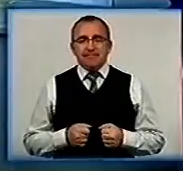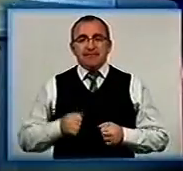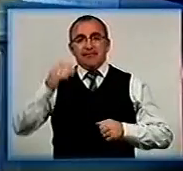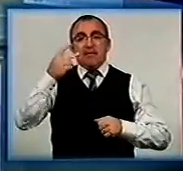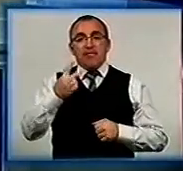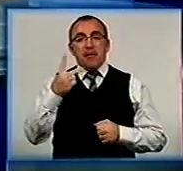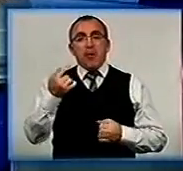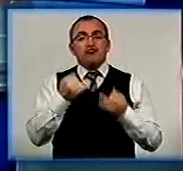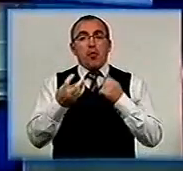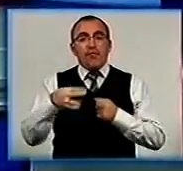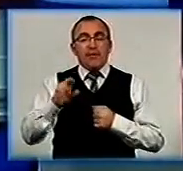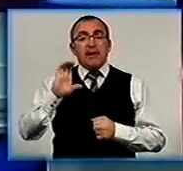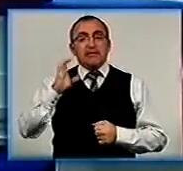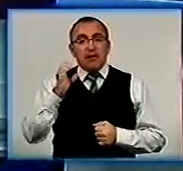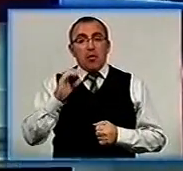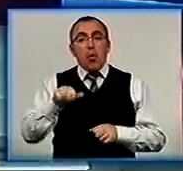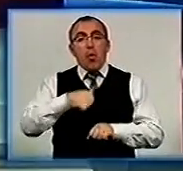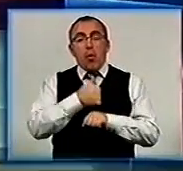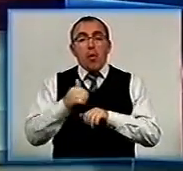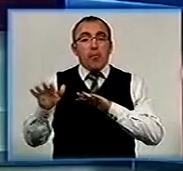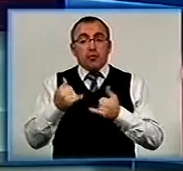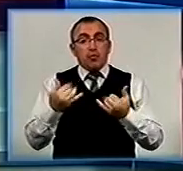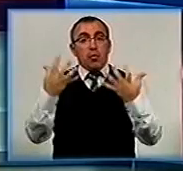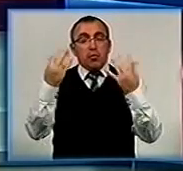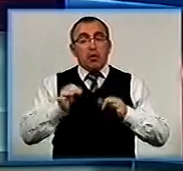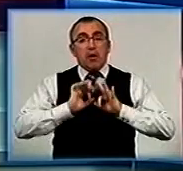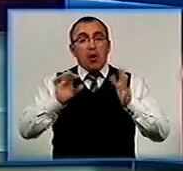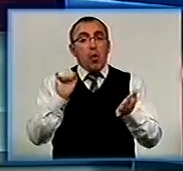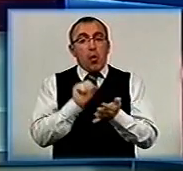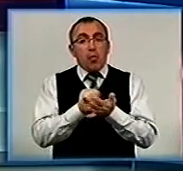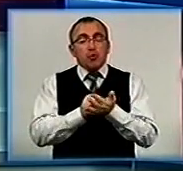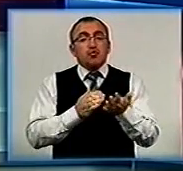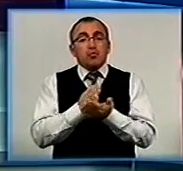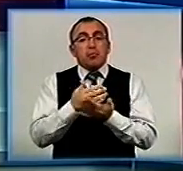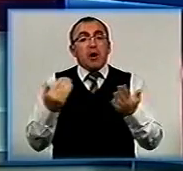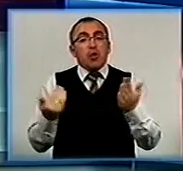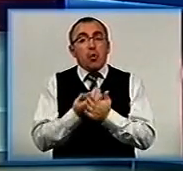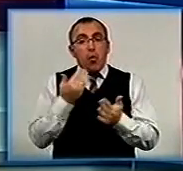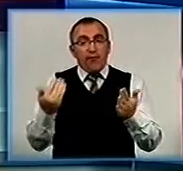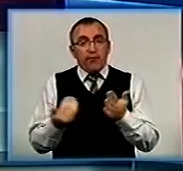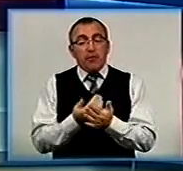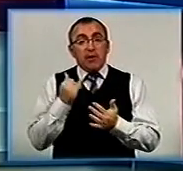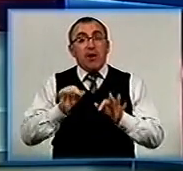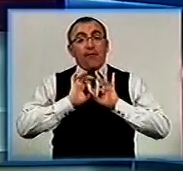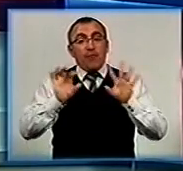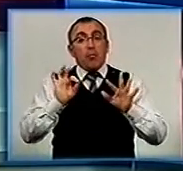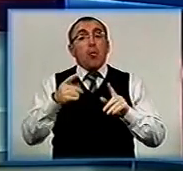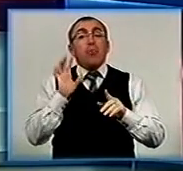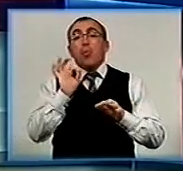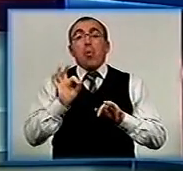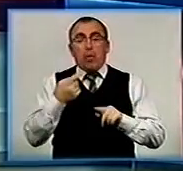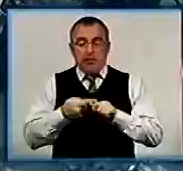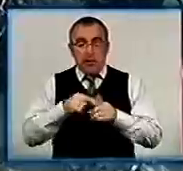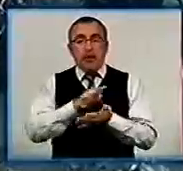21 жовтня, середа і про головні події сьогодні розкажуть кореспонденти служби новин. Мене звуть Анастасія Мусатенко і випуску буде про таке.